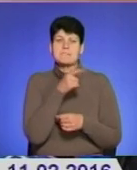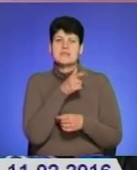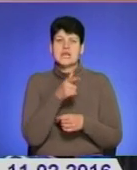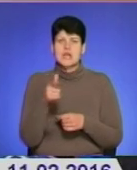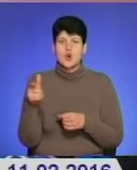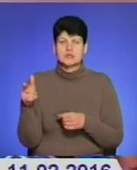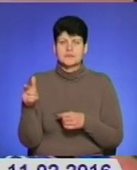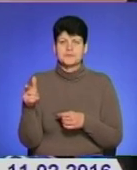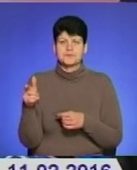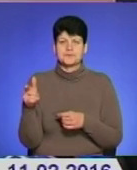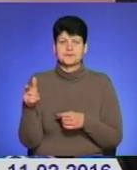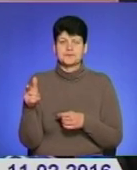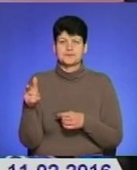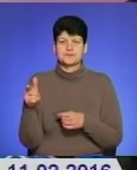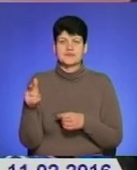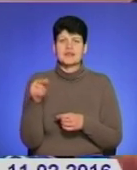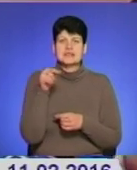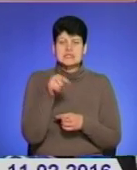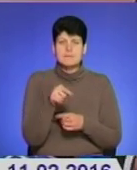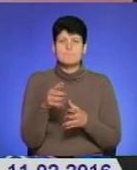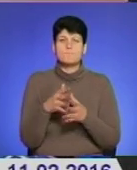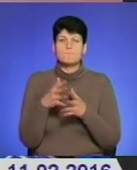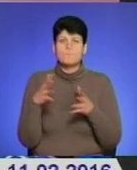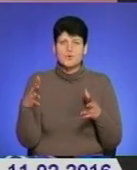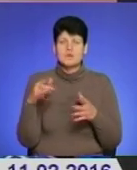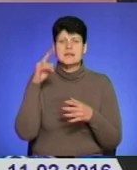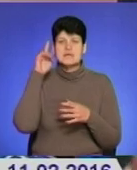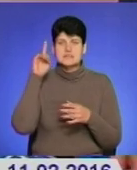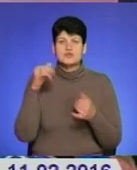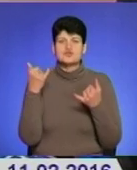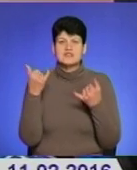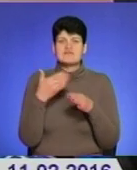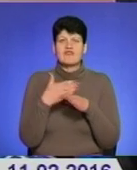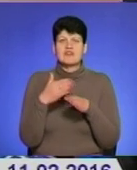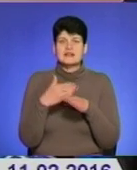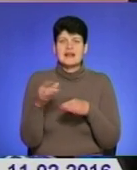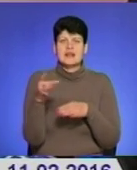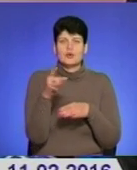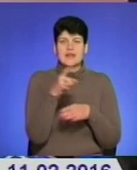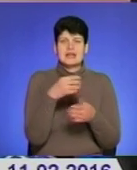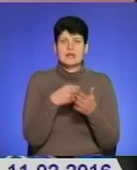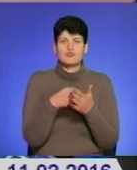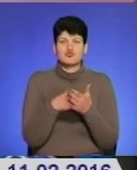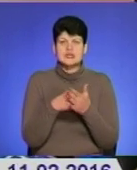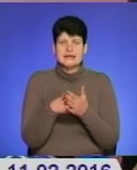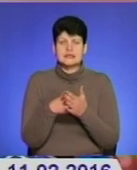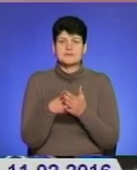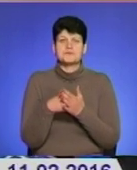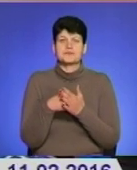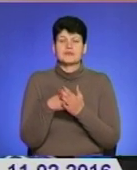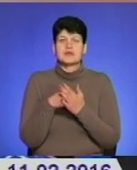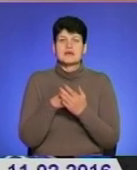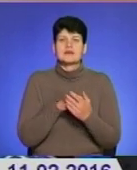тем більше, що я знаю, що зараз вже вирішені бюджети регіональні, ви